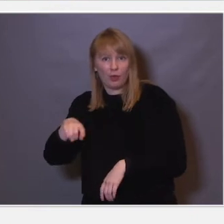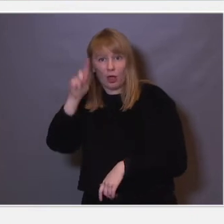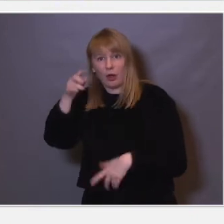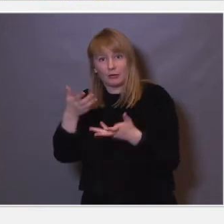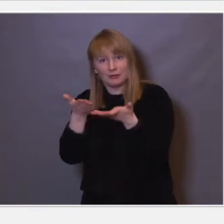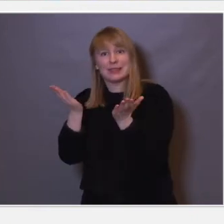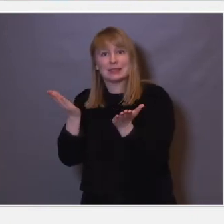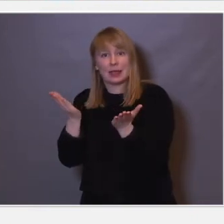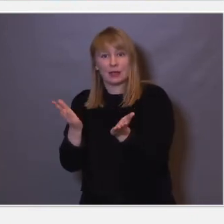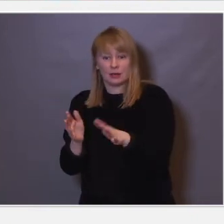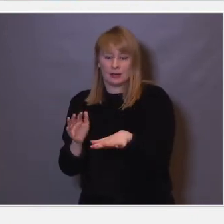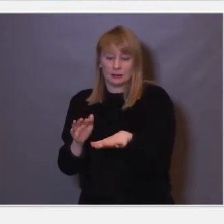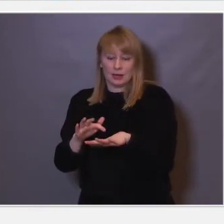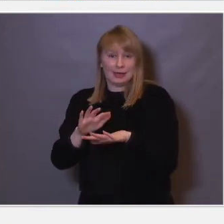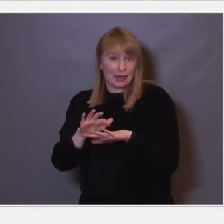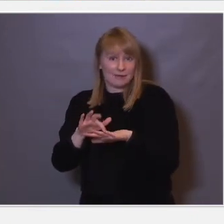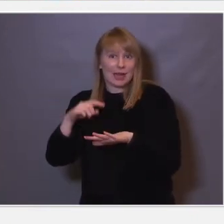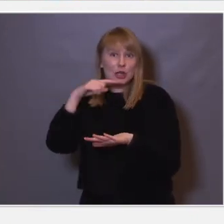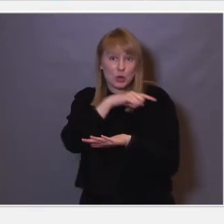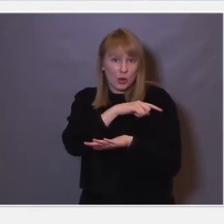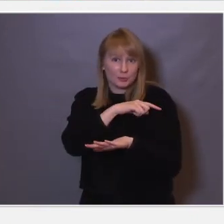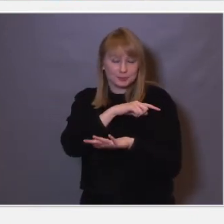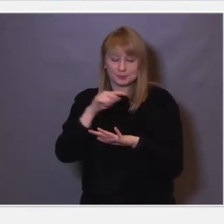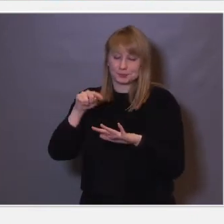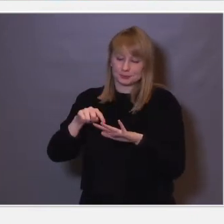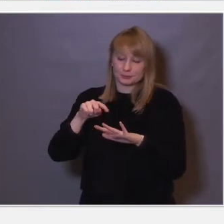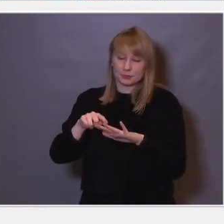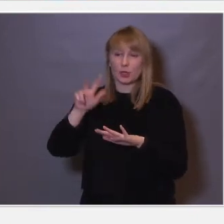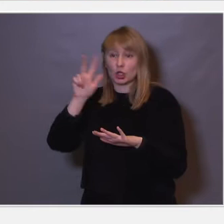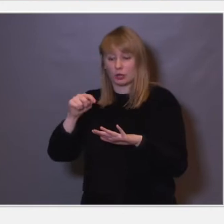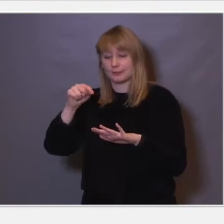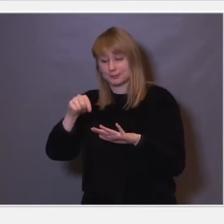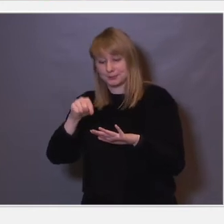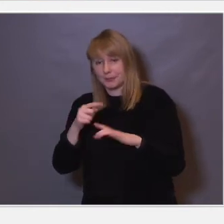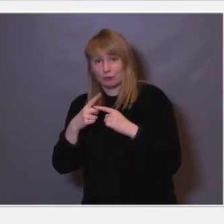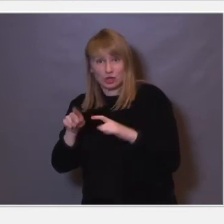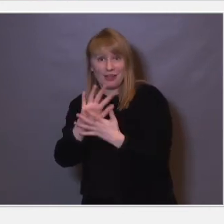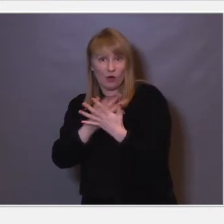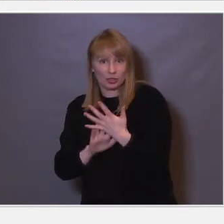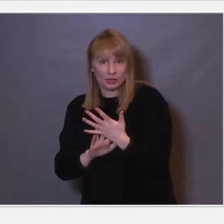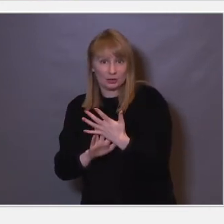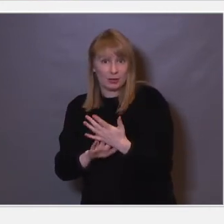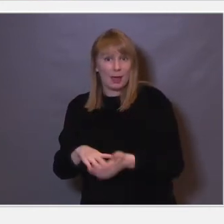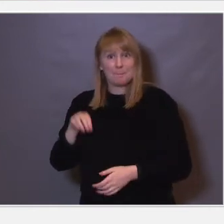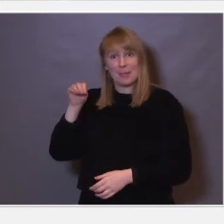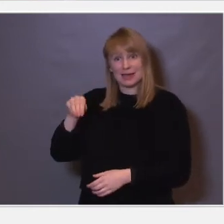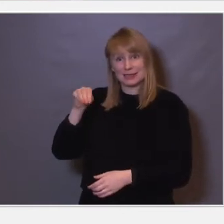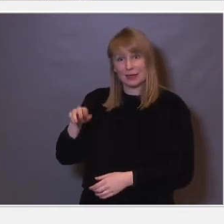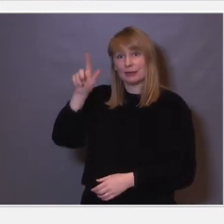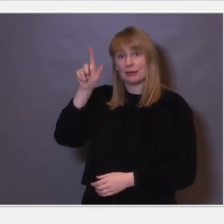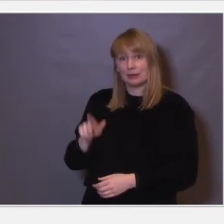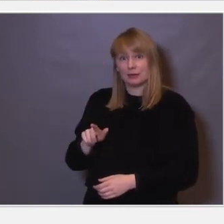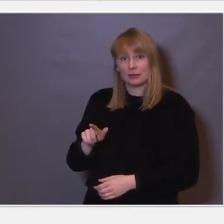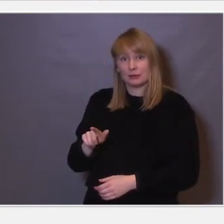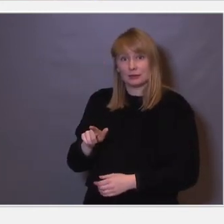illustrere sånn at ringfingeren, eller lillefingeren er rød, og så er ringfingeren grønn og så videre. Og det Mersniks gjorde, det var at han